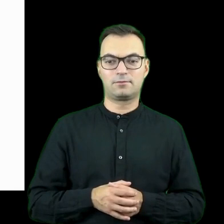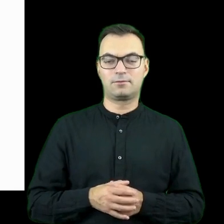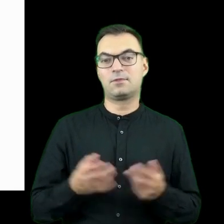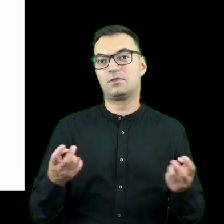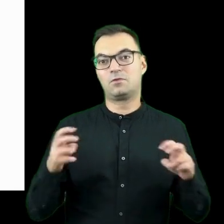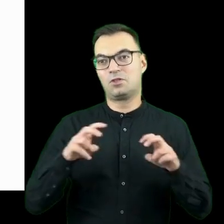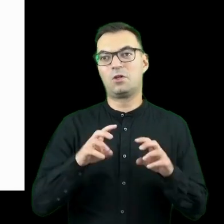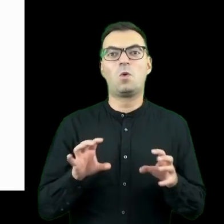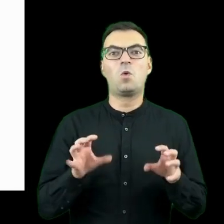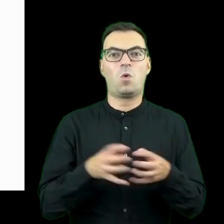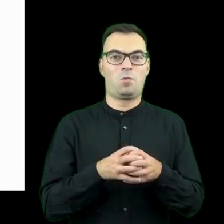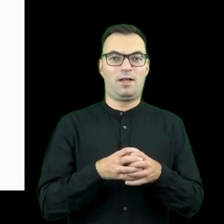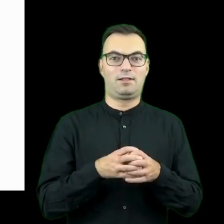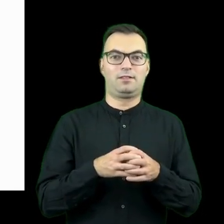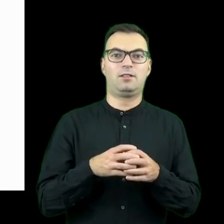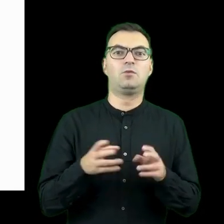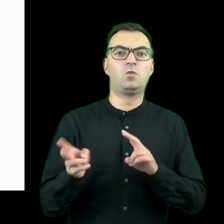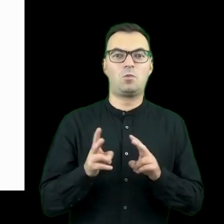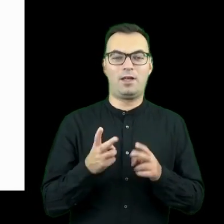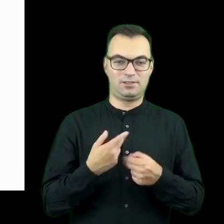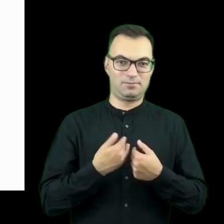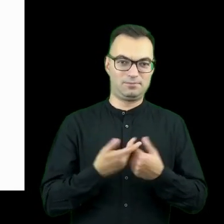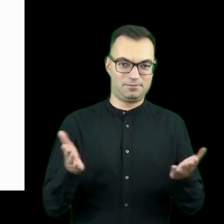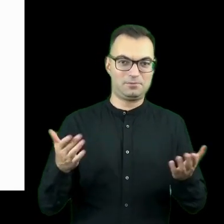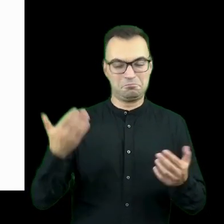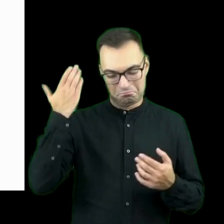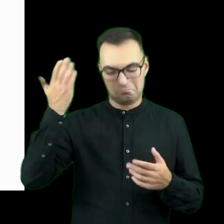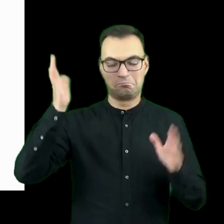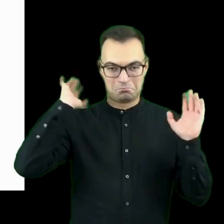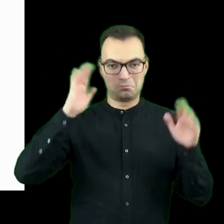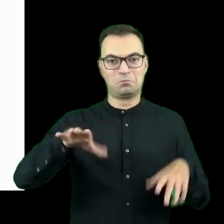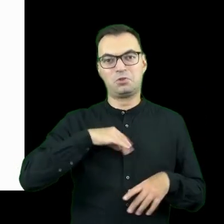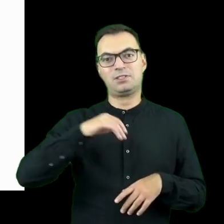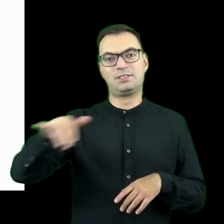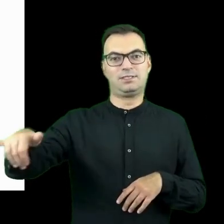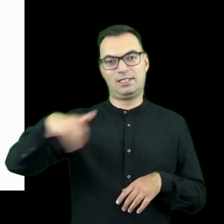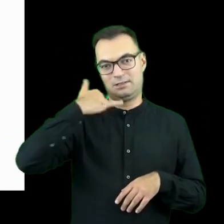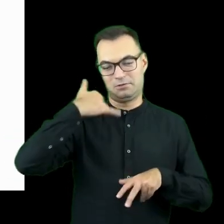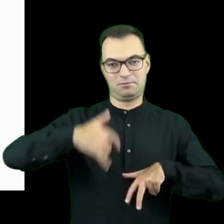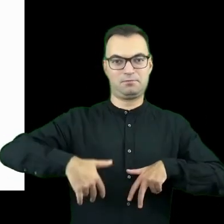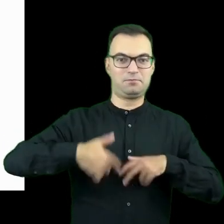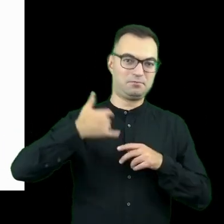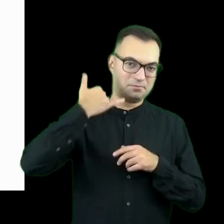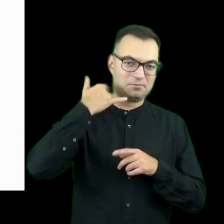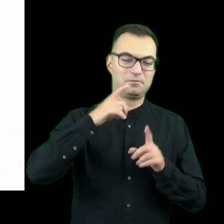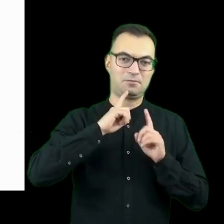stworzenia grupy dostępnych tłumaczy, którzy zaoferowali się do tego, że można do nich zadzwonić